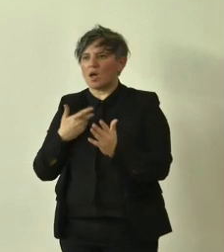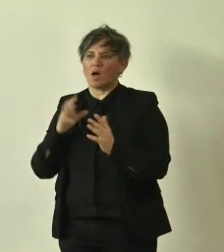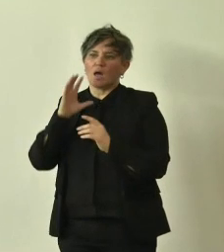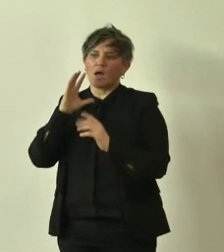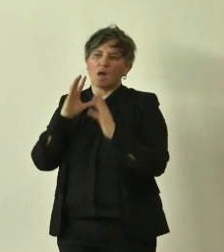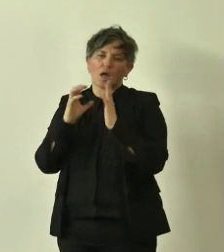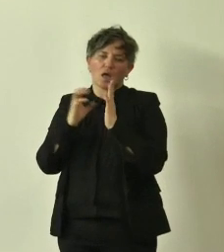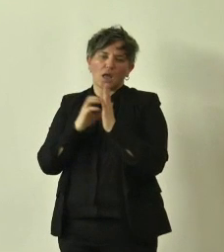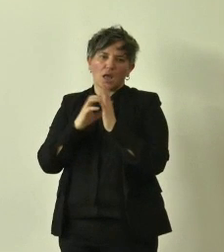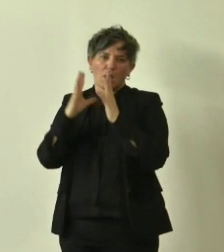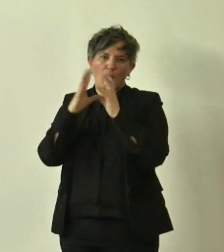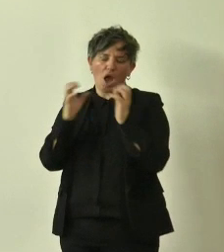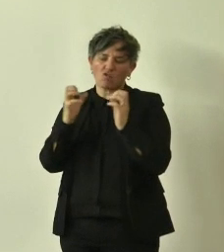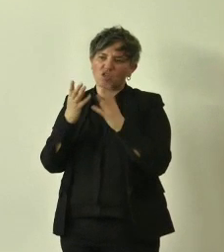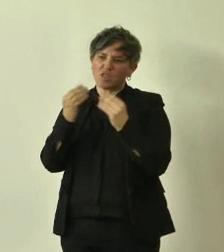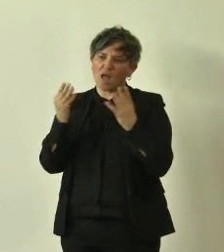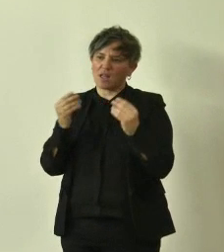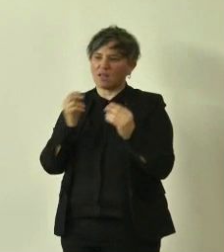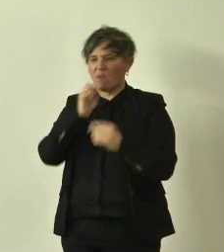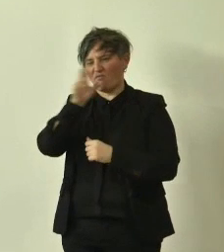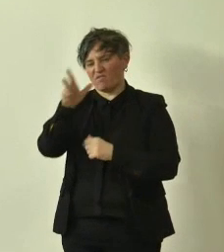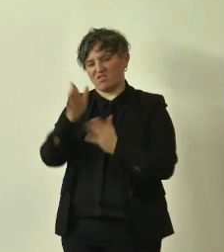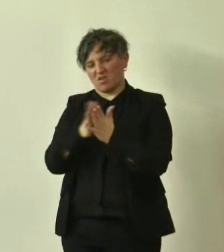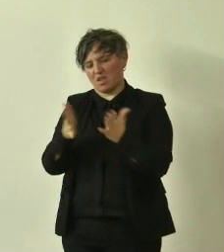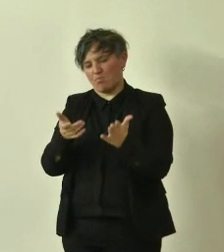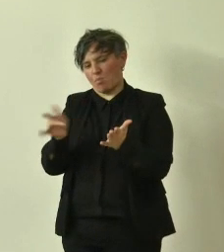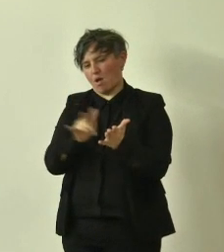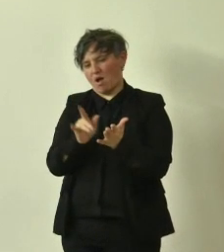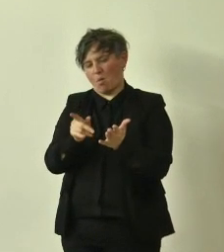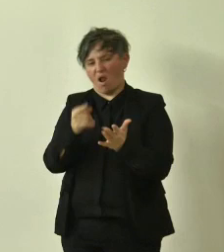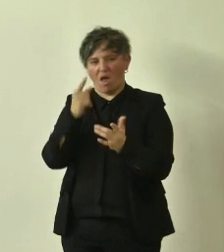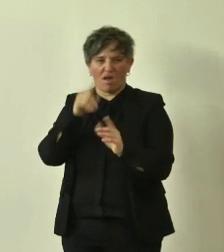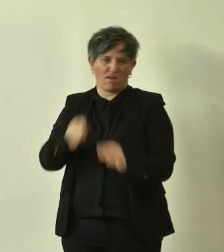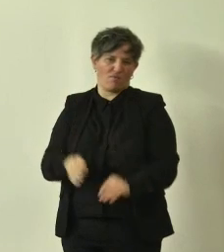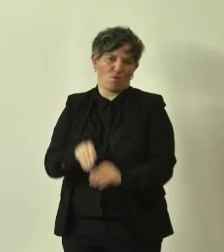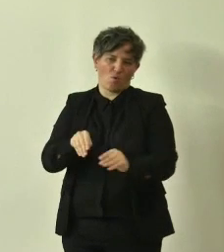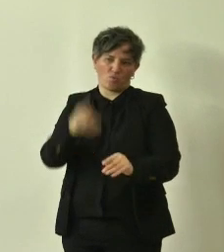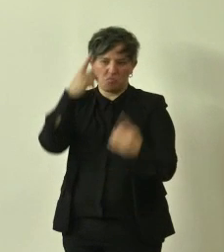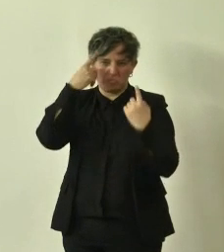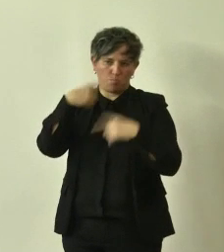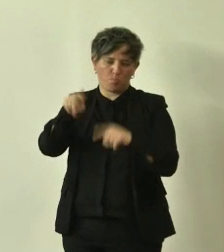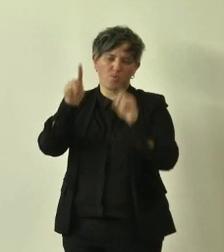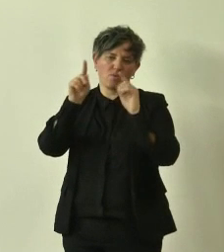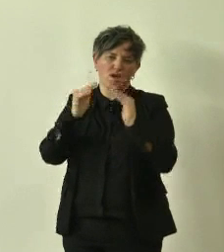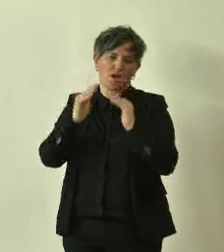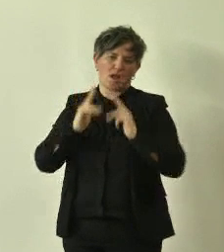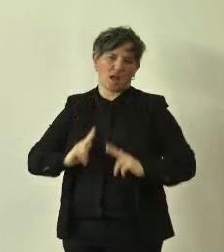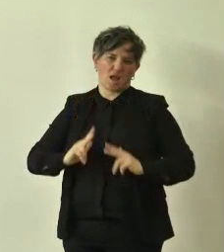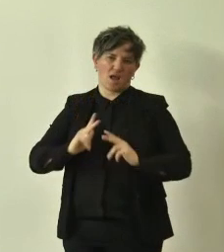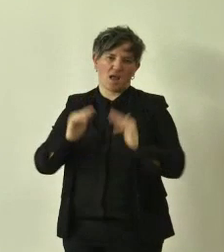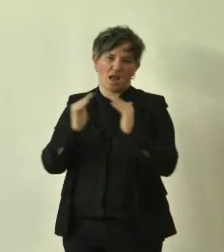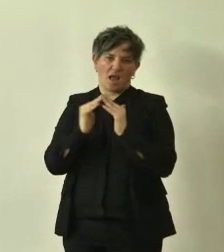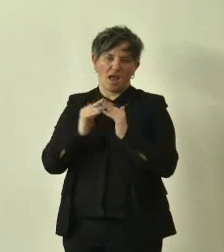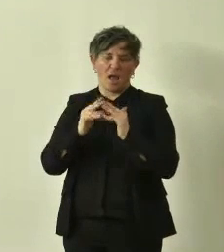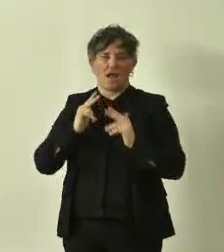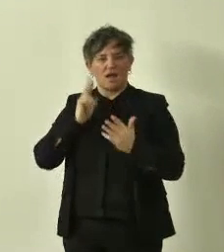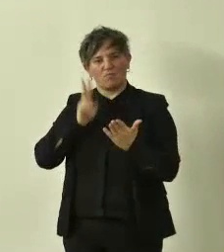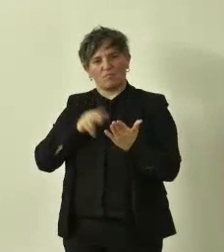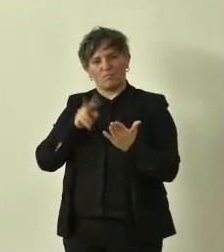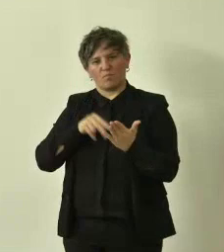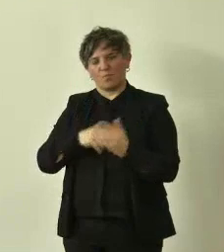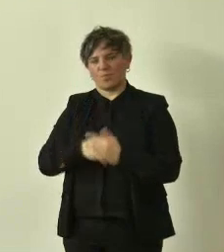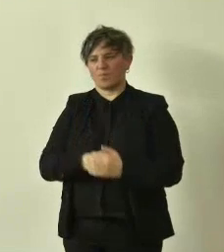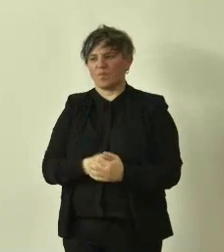non sto neanche a segnalarvele sul libro perché poi ve le guarderete con calma singolarmente volevo